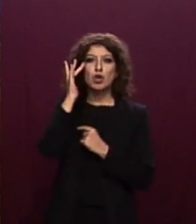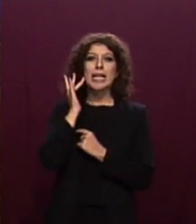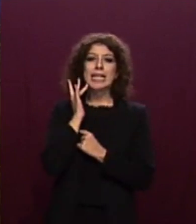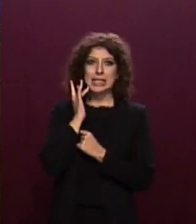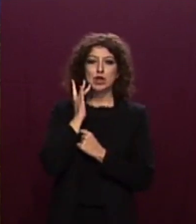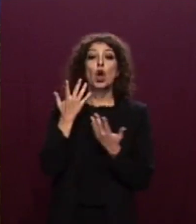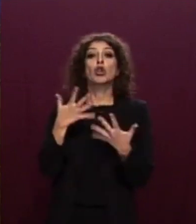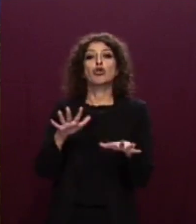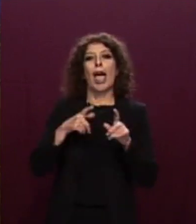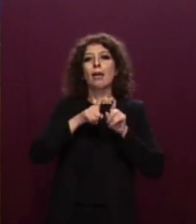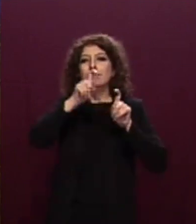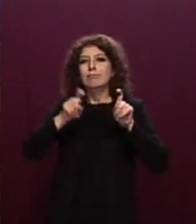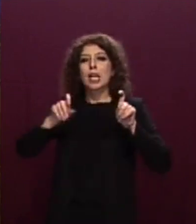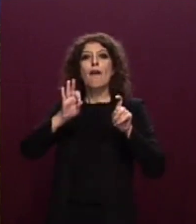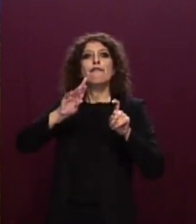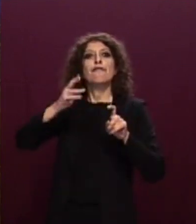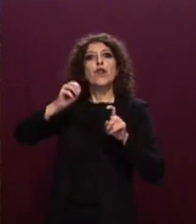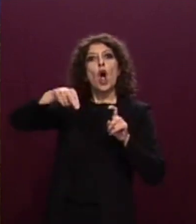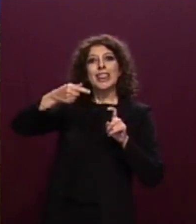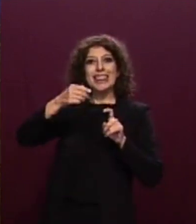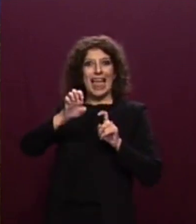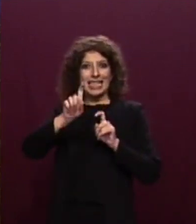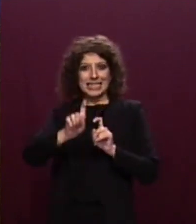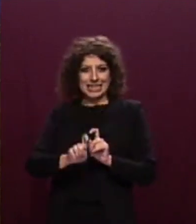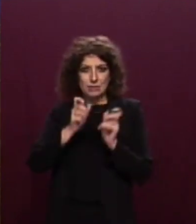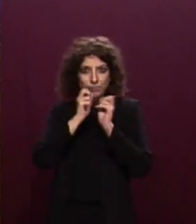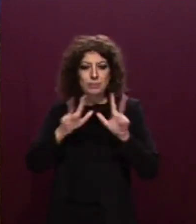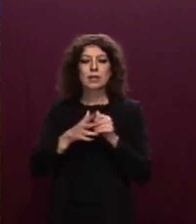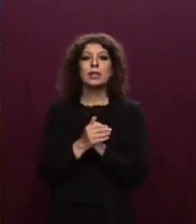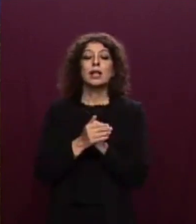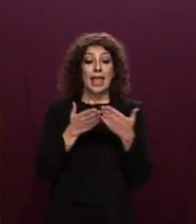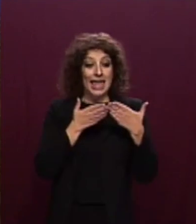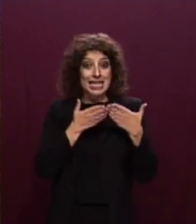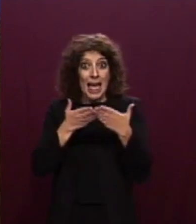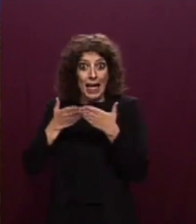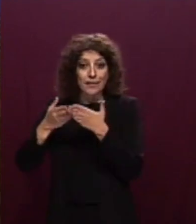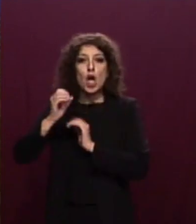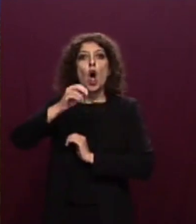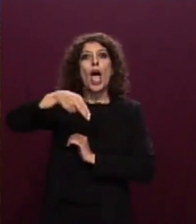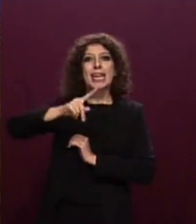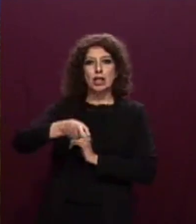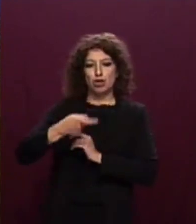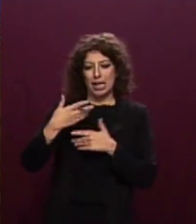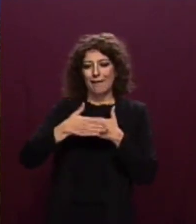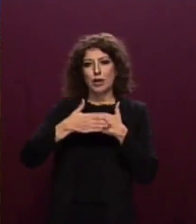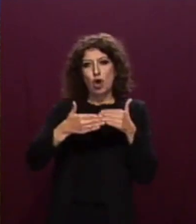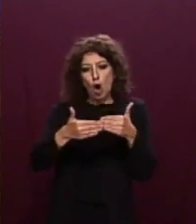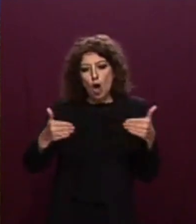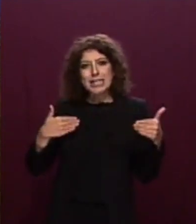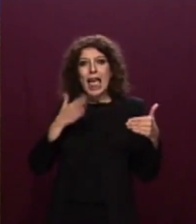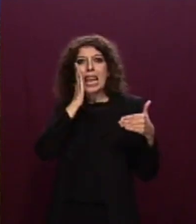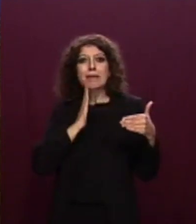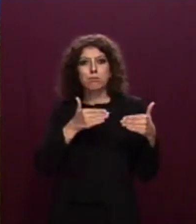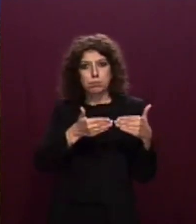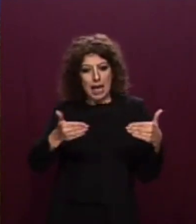Frontex emerge che la presenza degli assetti navali dell'ONG in prossimità delle coste libiche continua a rappresentare un